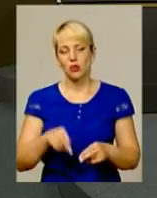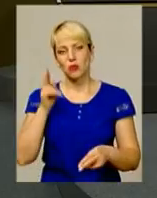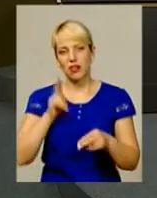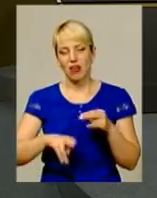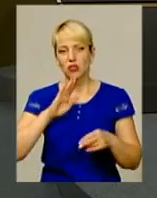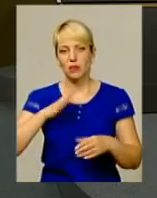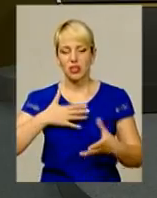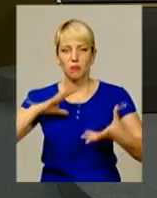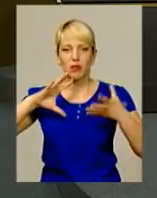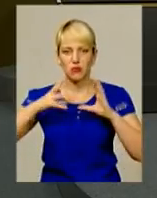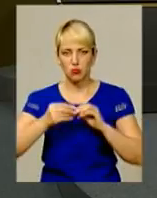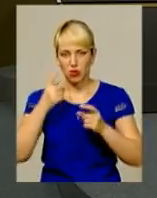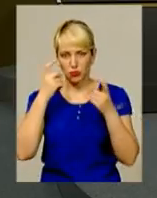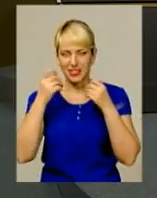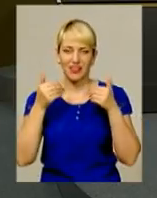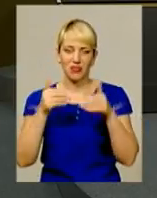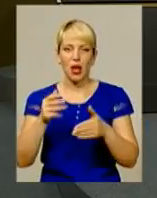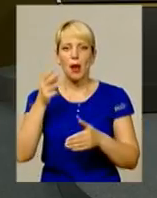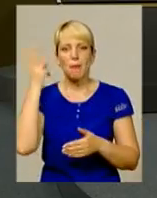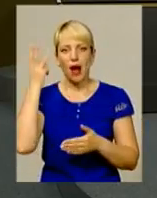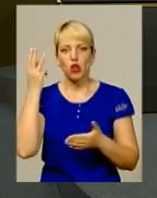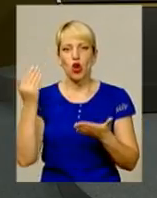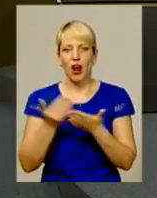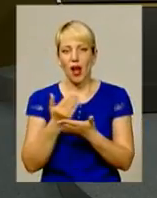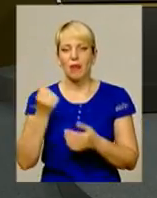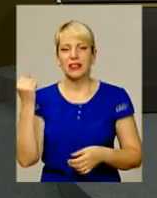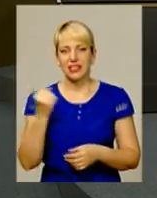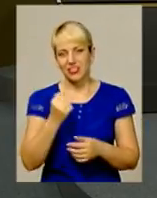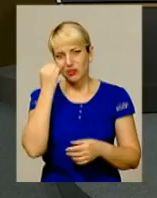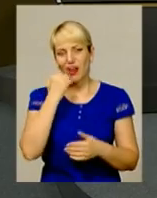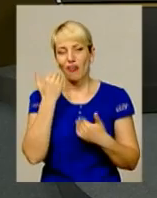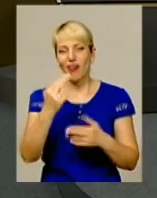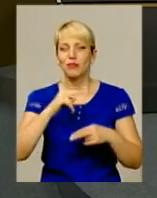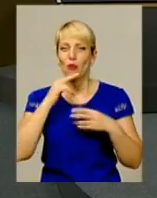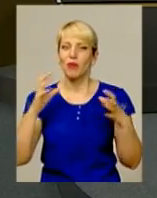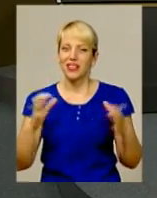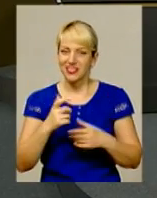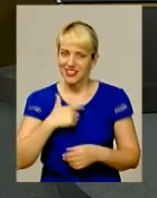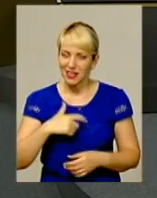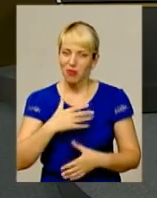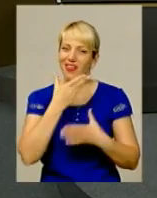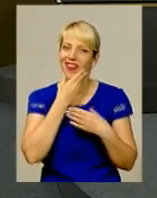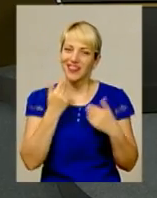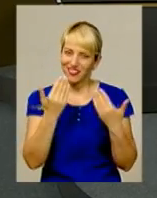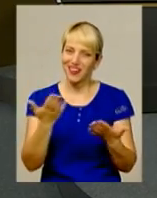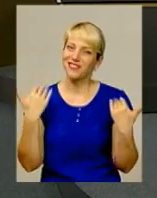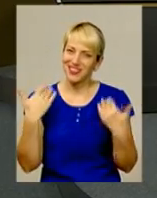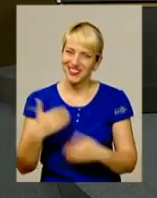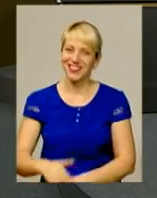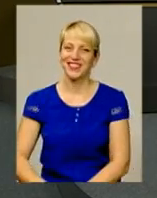завершуємо підсумковий інформаційний випуск «Панорама тиждень». Дякуємо вам за увагу, бережіть себе і гарних вам вихідних!